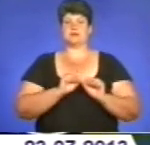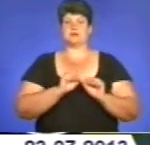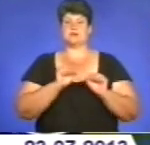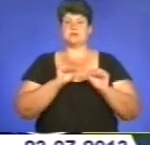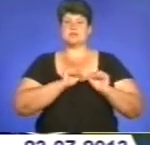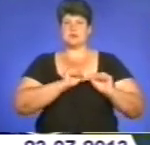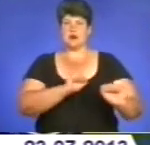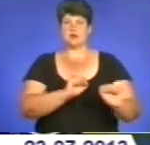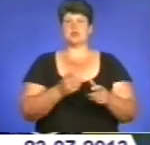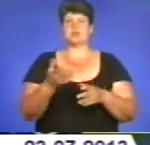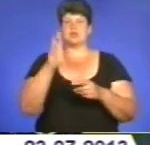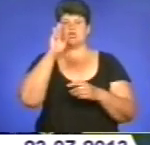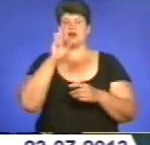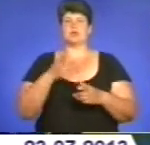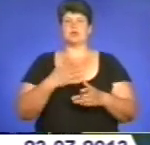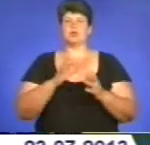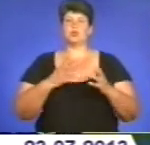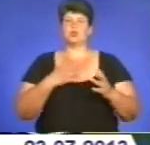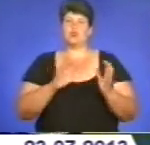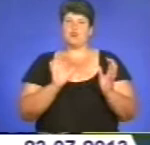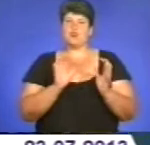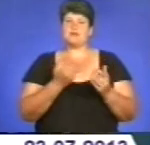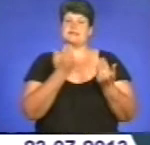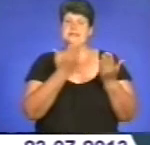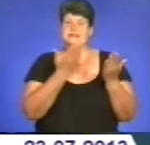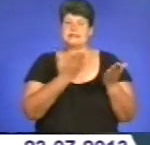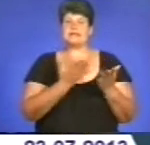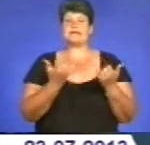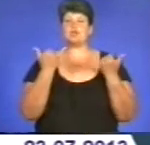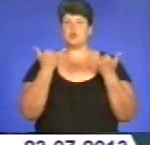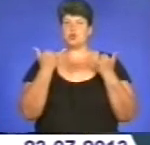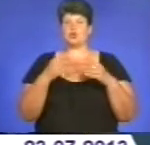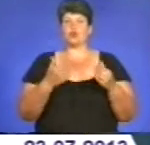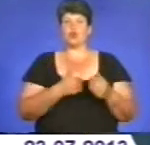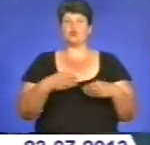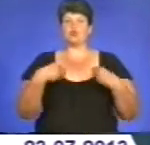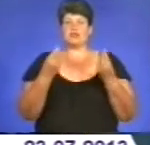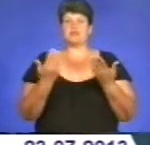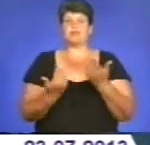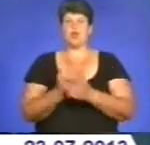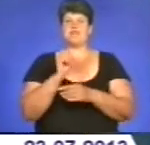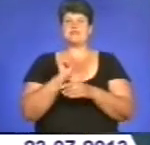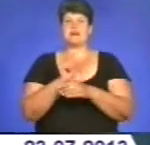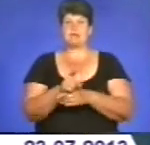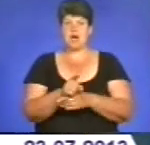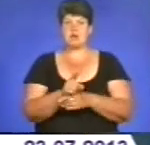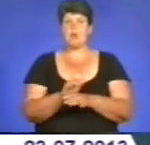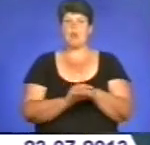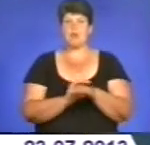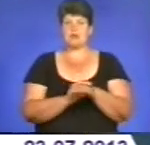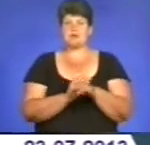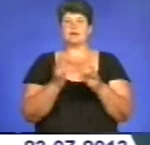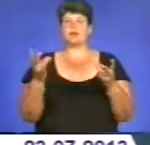Сьогодні ми взяли на контроль це питання. Я хочу дати вам нове завдання. Будь ласка, потрібно